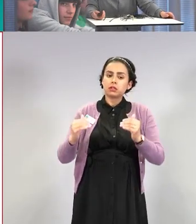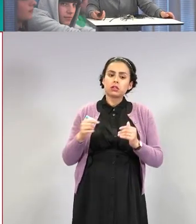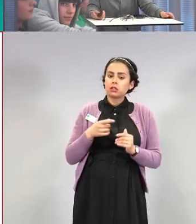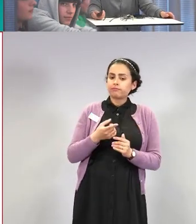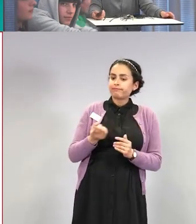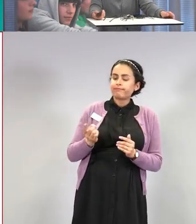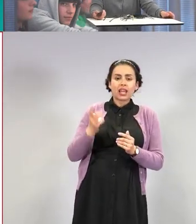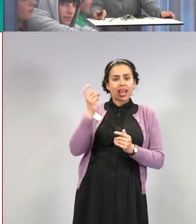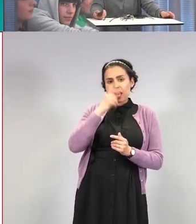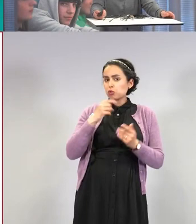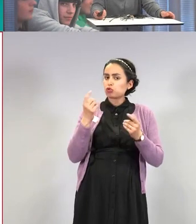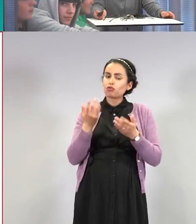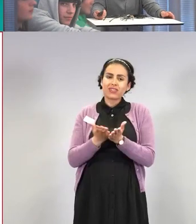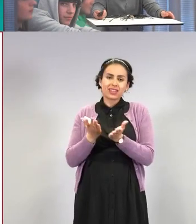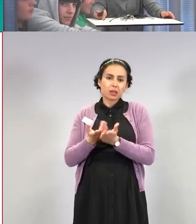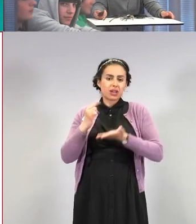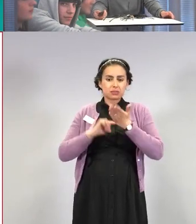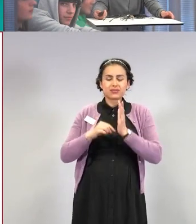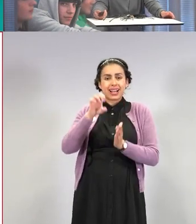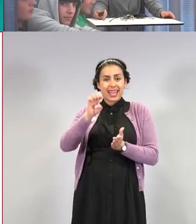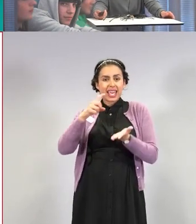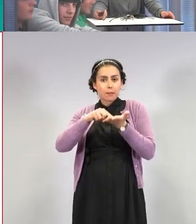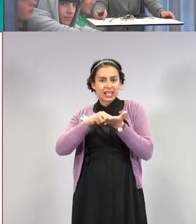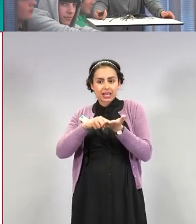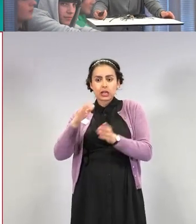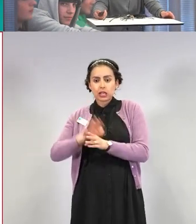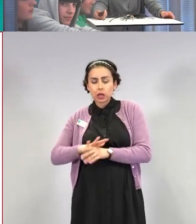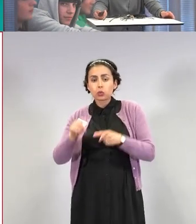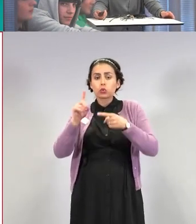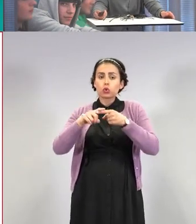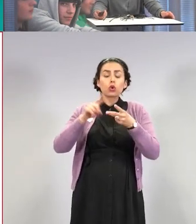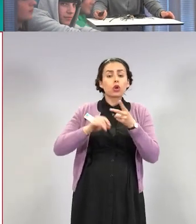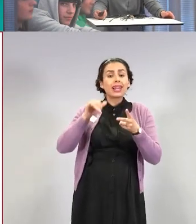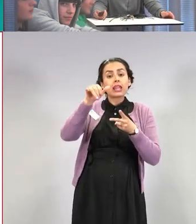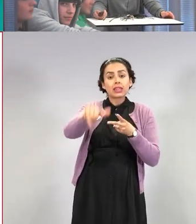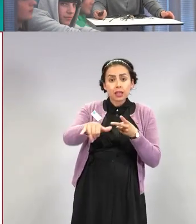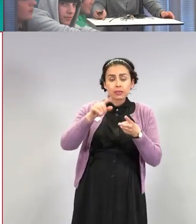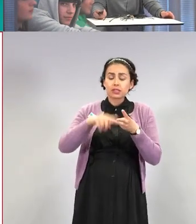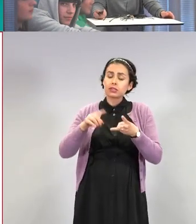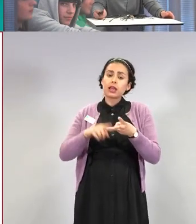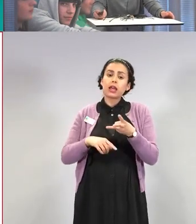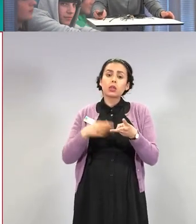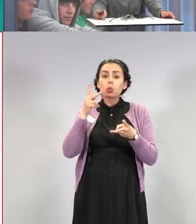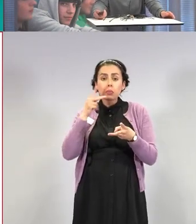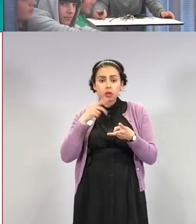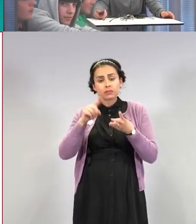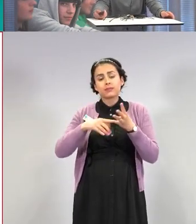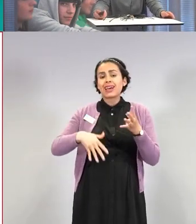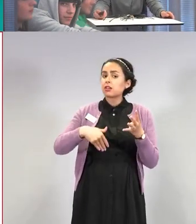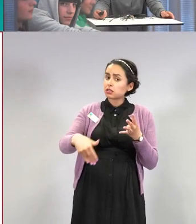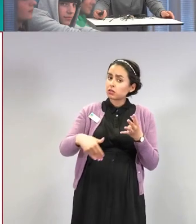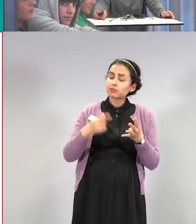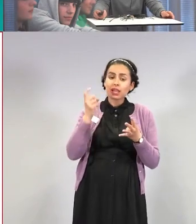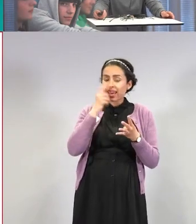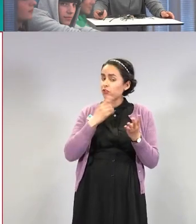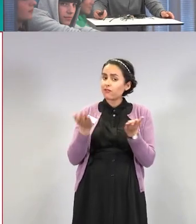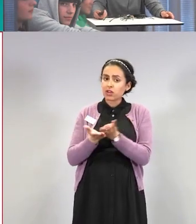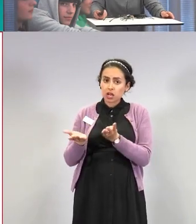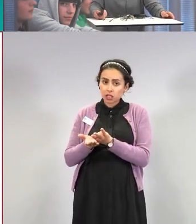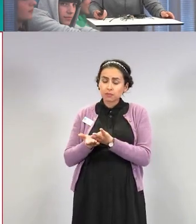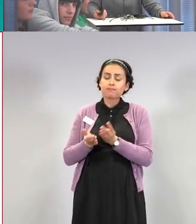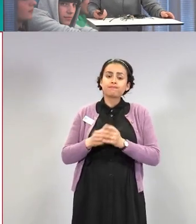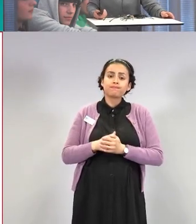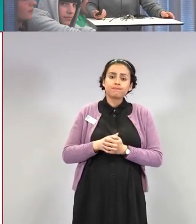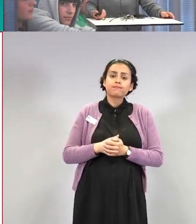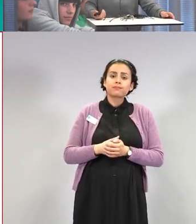tukoksiin, joita liitetään esimerkiksi e-pillereiden käyttöön tai lentomatkoihin tupakoimiseen raskauteen. Nämä rokotuksiin liittyvät ovat